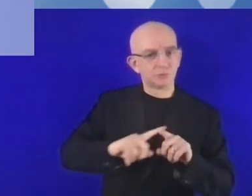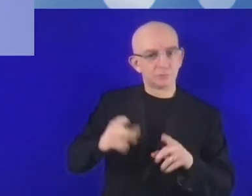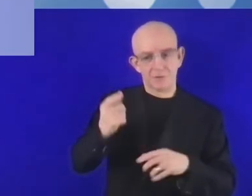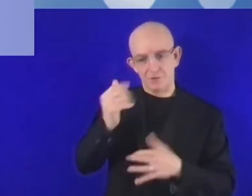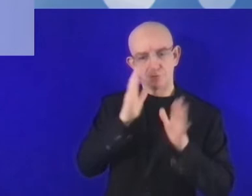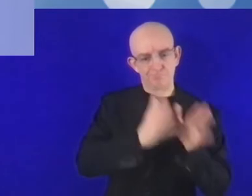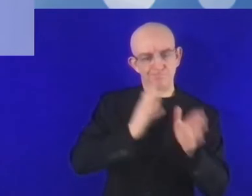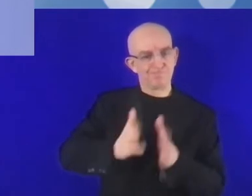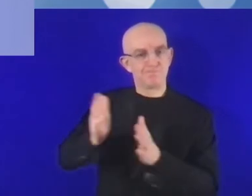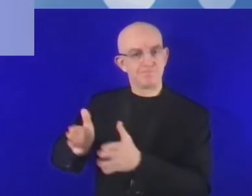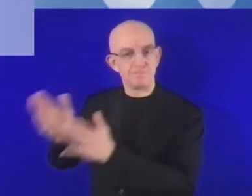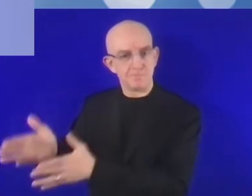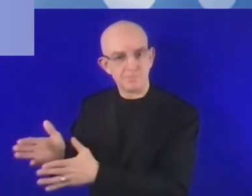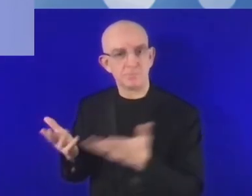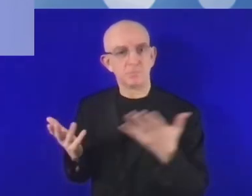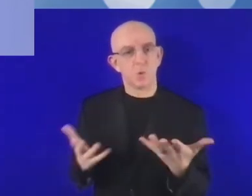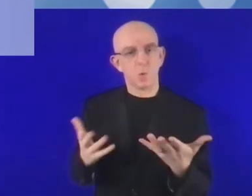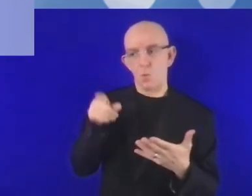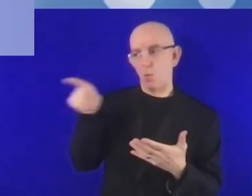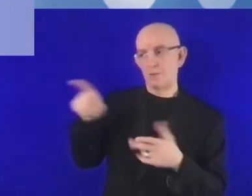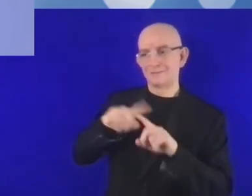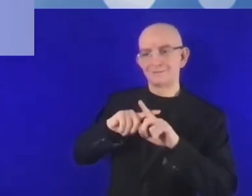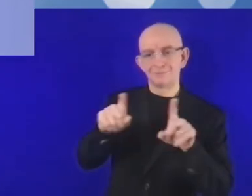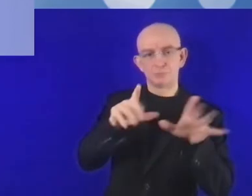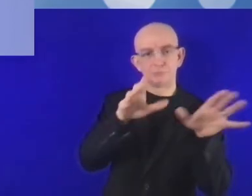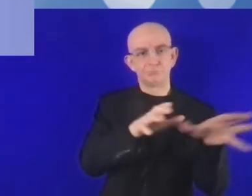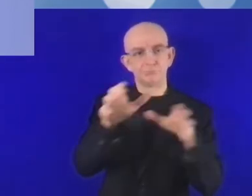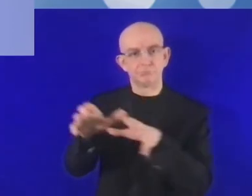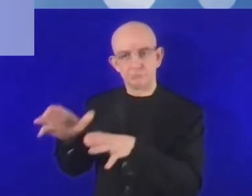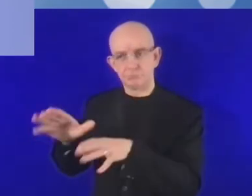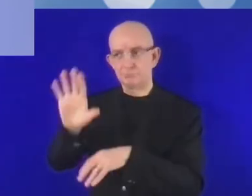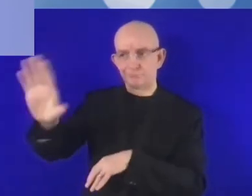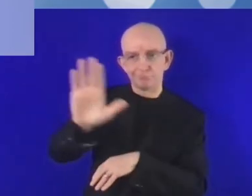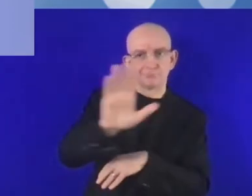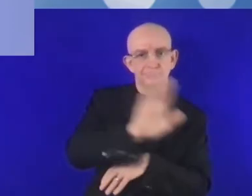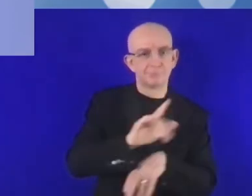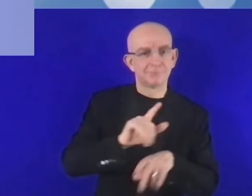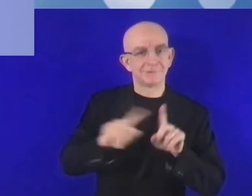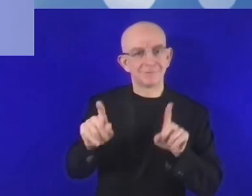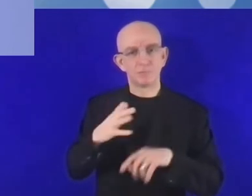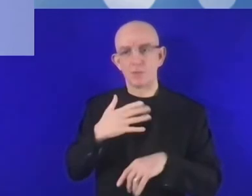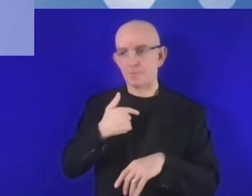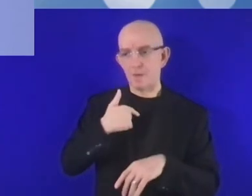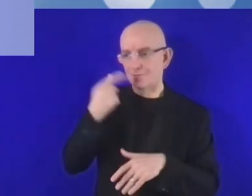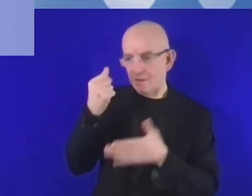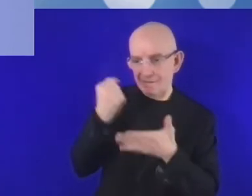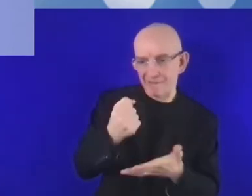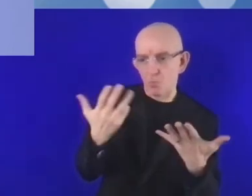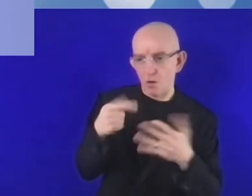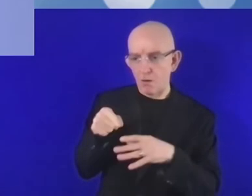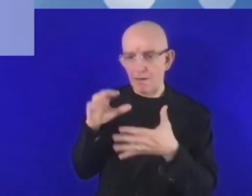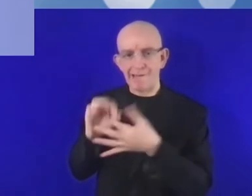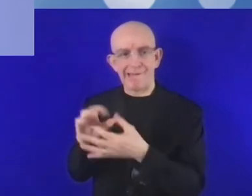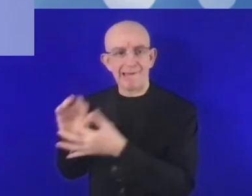również w różnych branżach potrzebne są inne modele wsparcia finansowego. I tutaj zgadzam się całkowicie